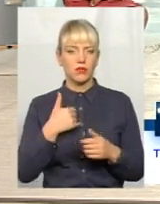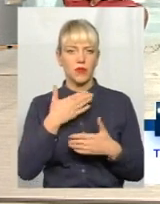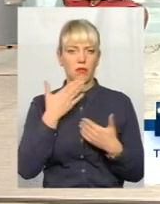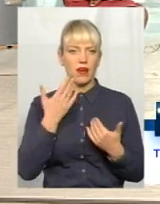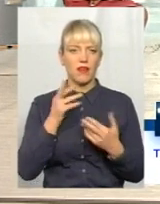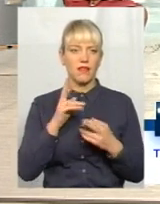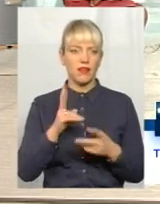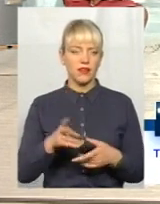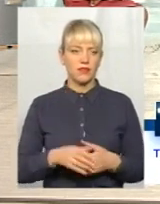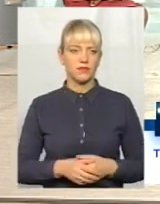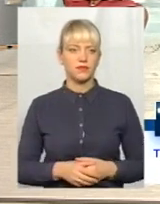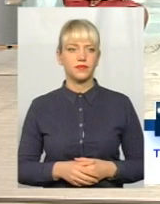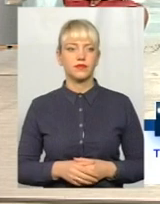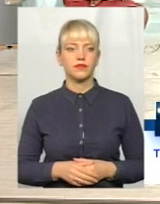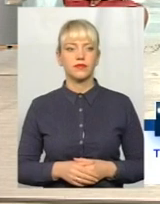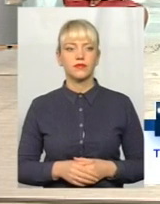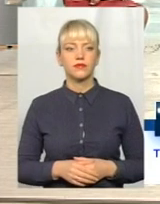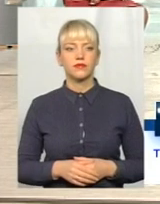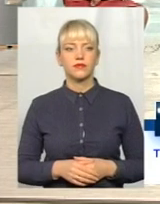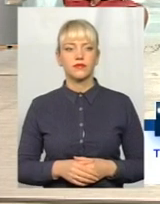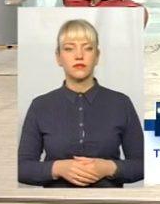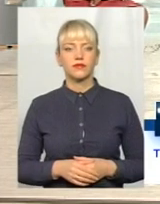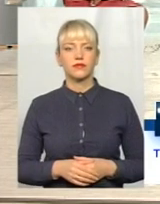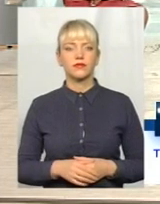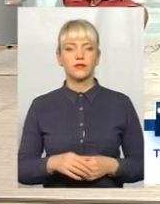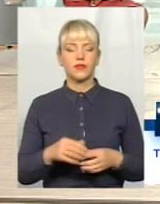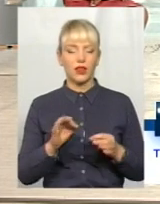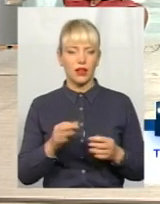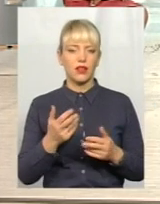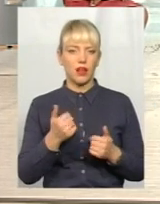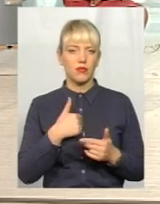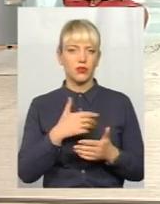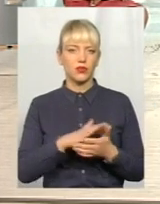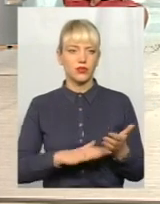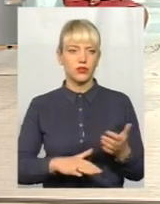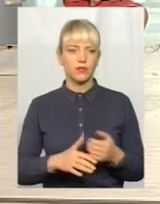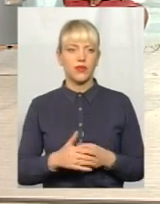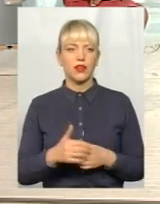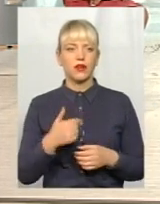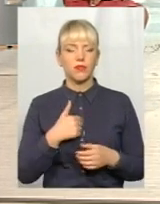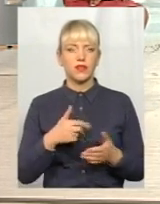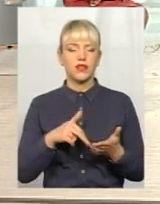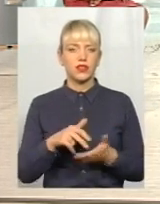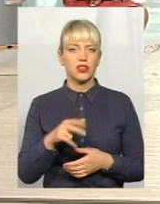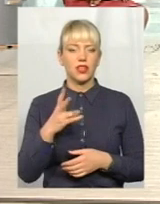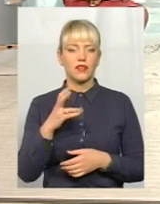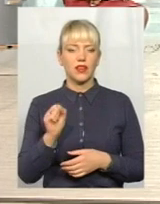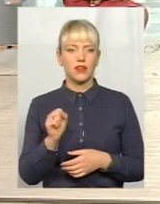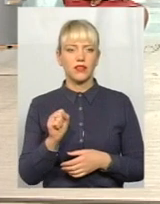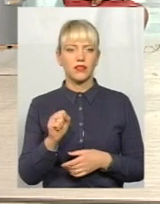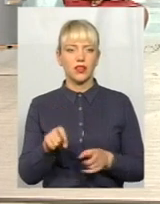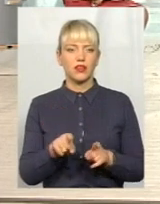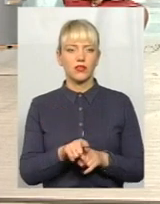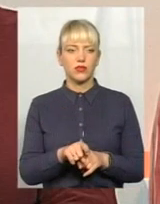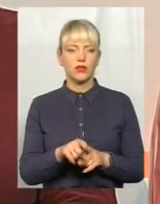можливо, ви прокоментуєте мою думку? Звичайно, продовжимо. Я думаю, що все-таки ми вийшли на якусь таку,